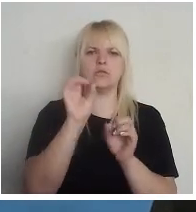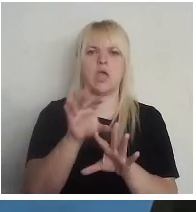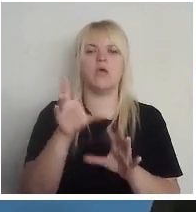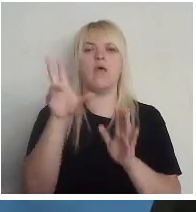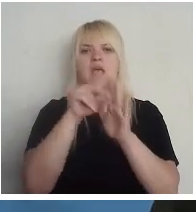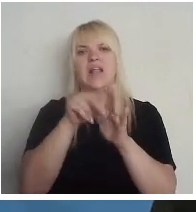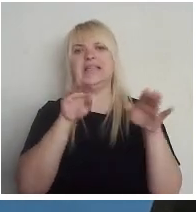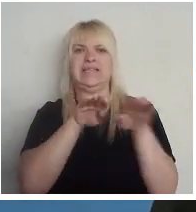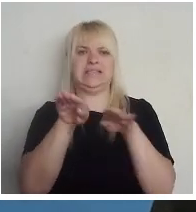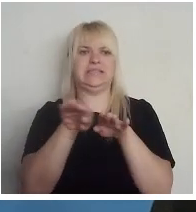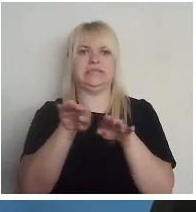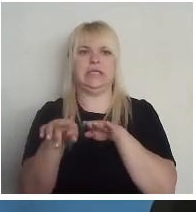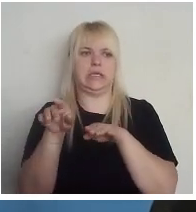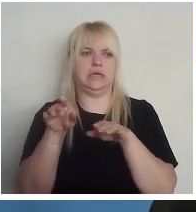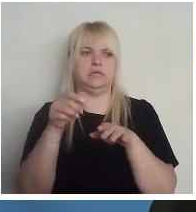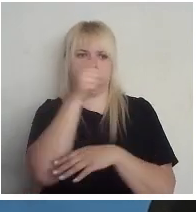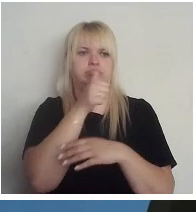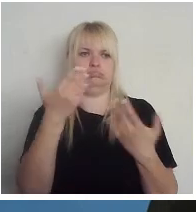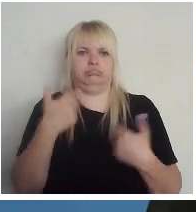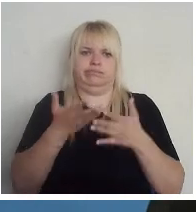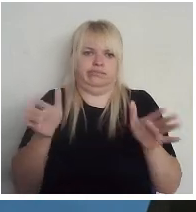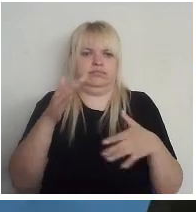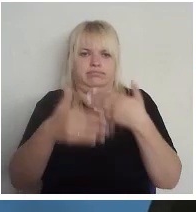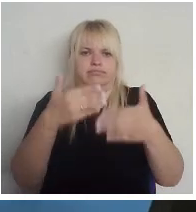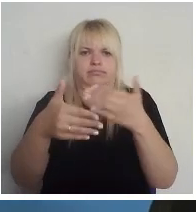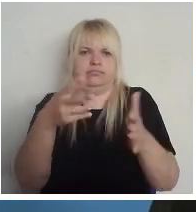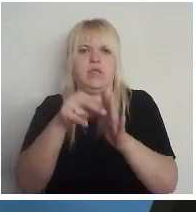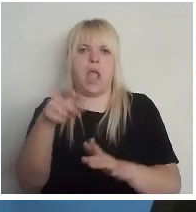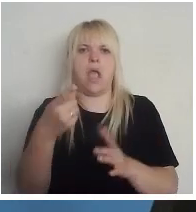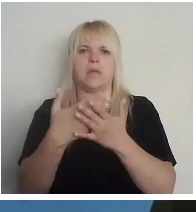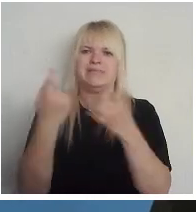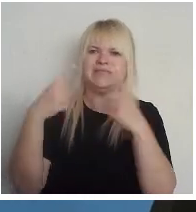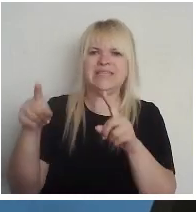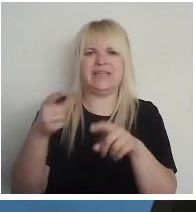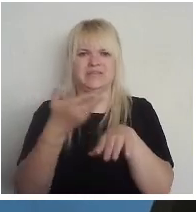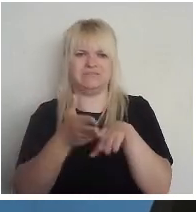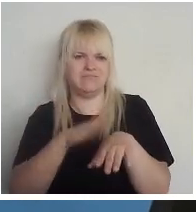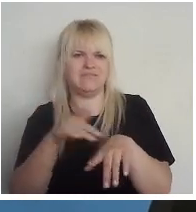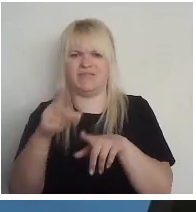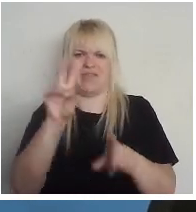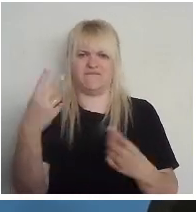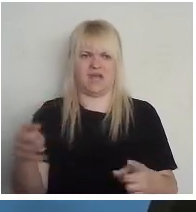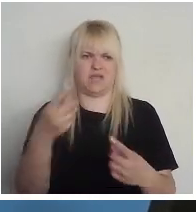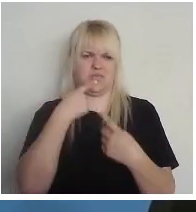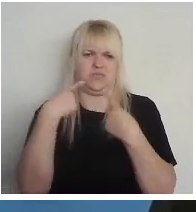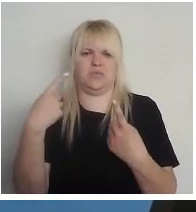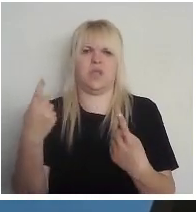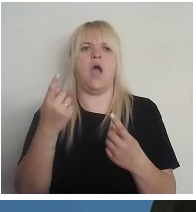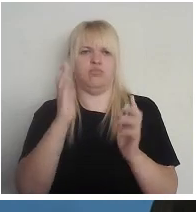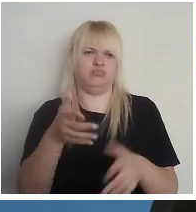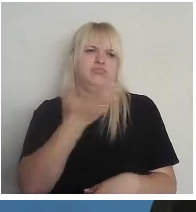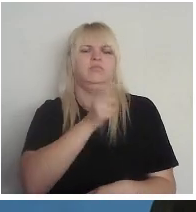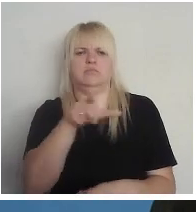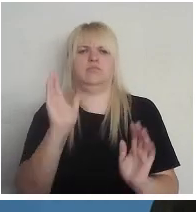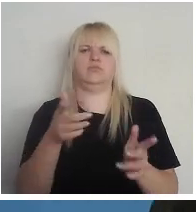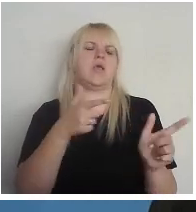līdzīgs process un nepārspīlēt ar to, ka tas ir kaut kas cits un sarežģīts. Un tad arī iedzīvotāji būs gatavi. Protams, mēs